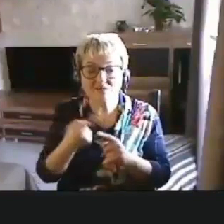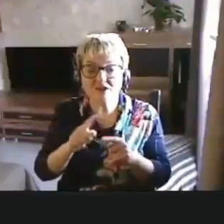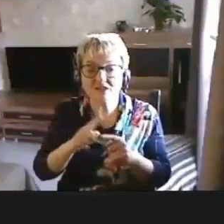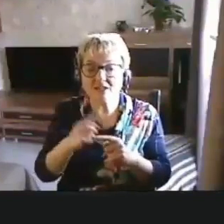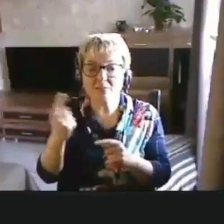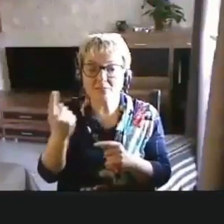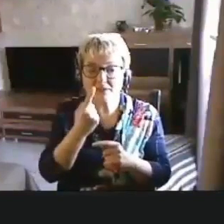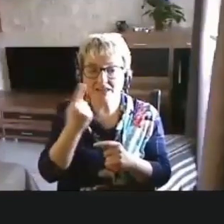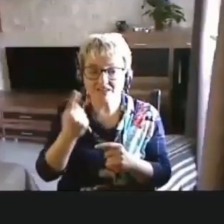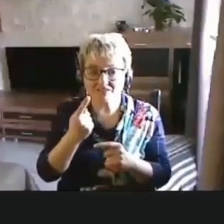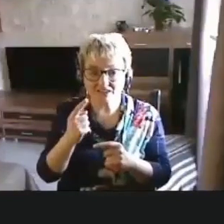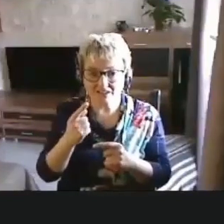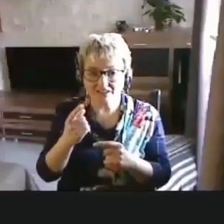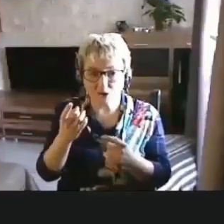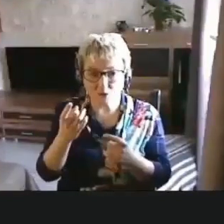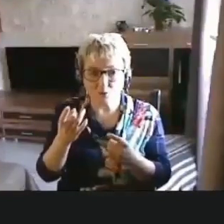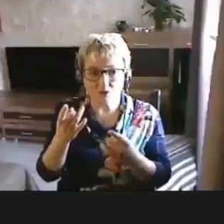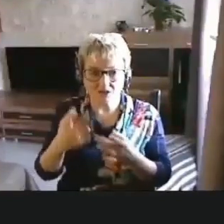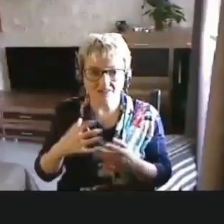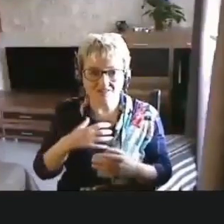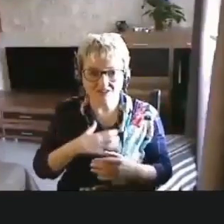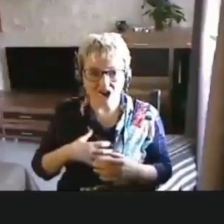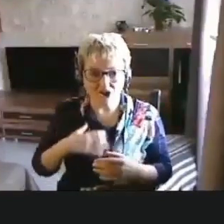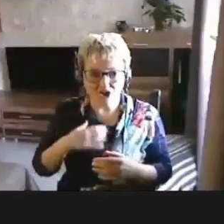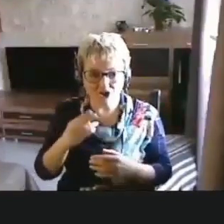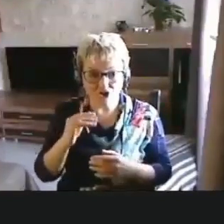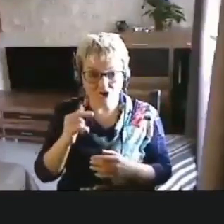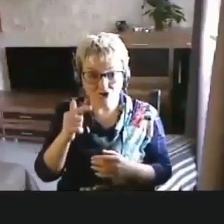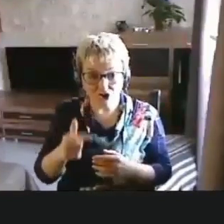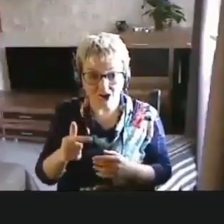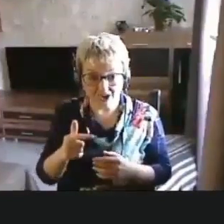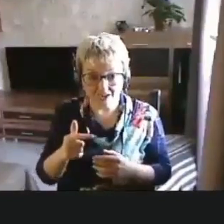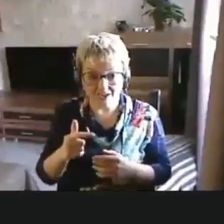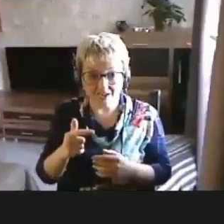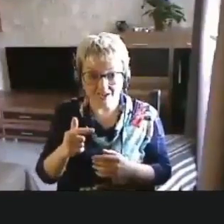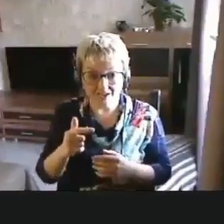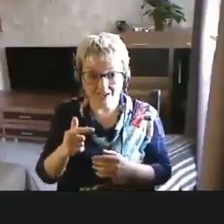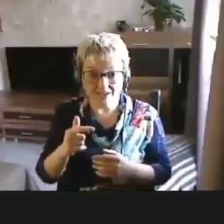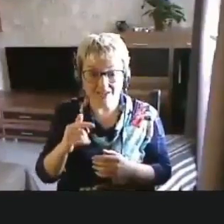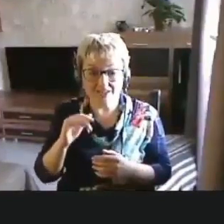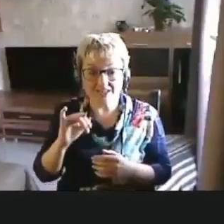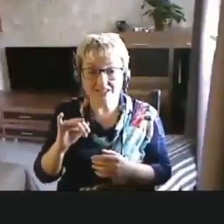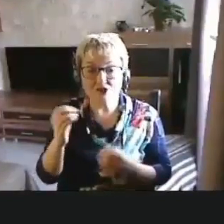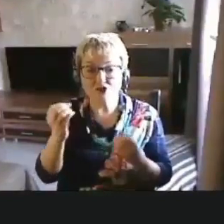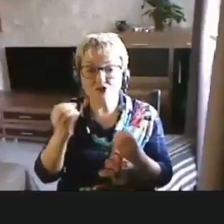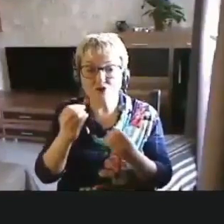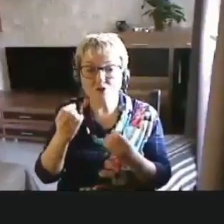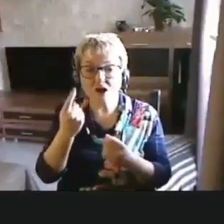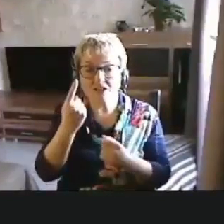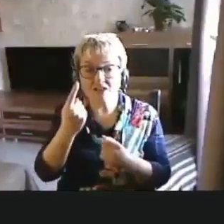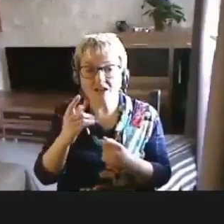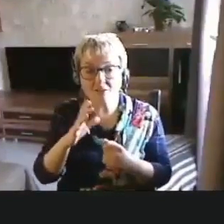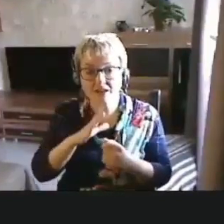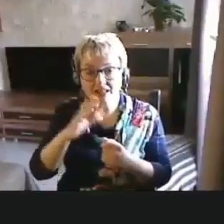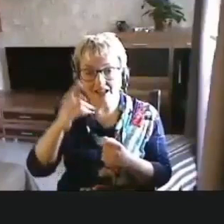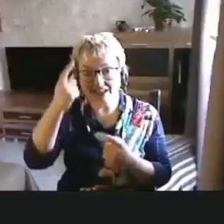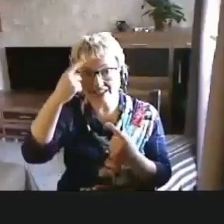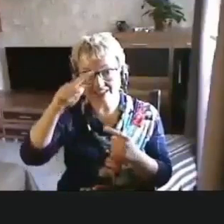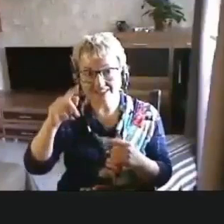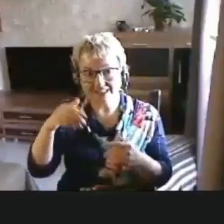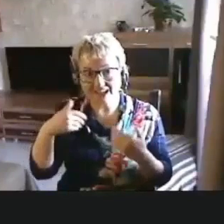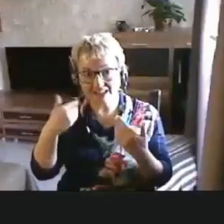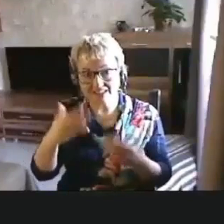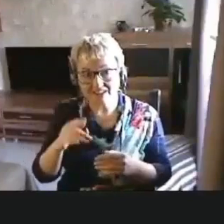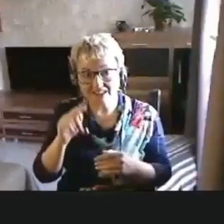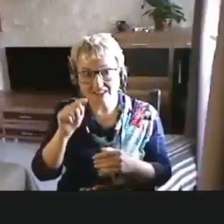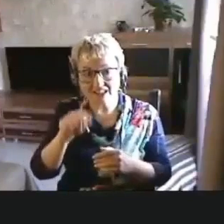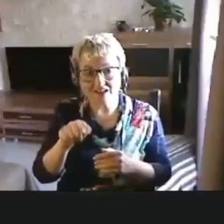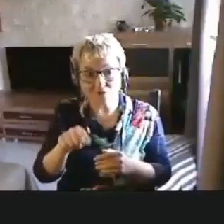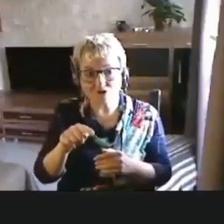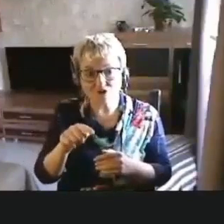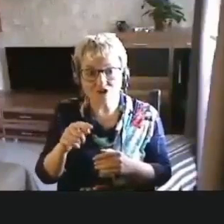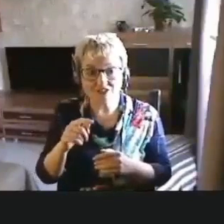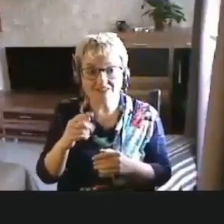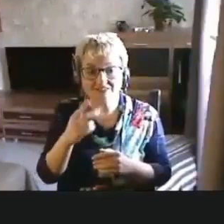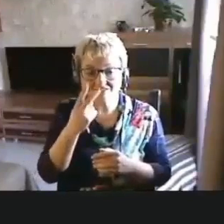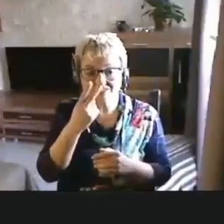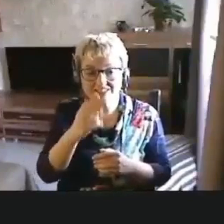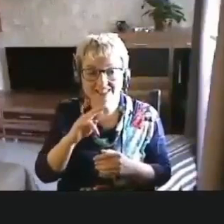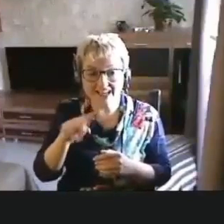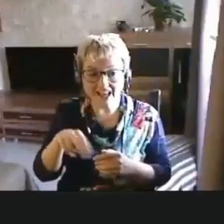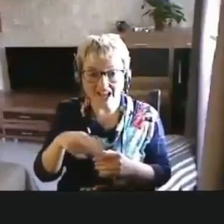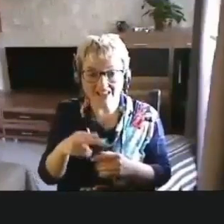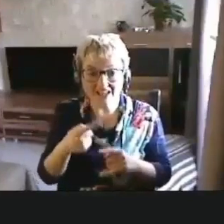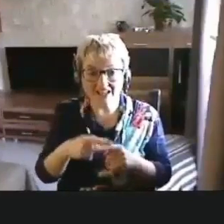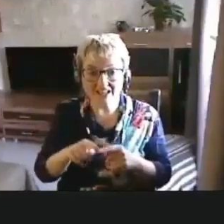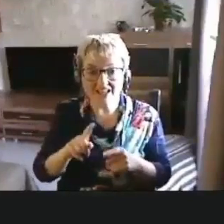робкий, ну, важный шаг, да, и еще одна была инициатива, по-моему, того же особого взгляда,